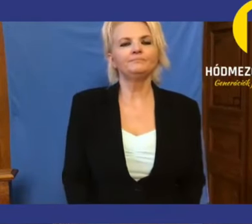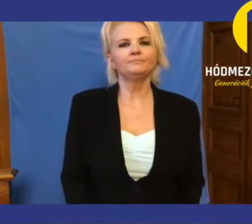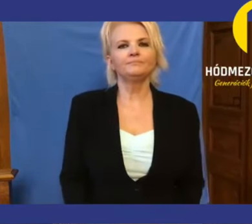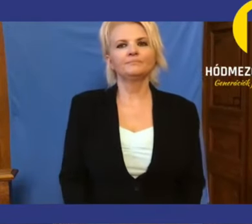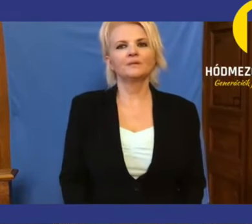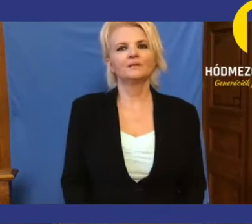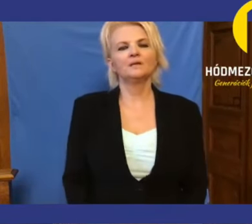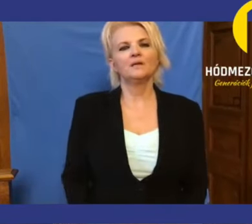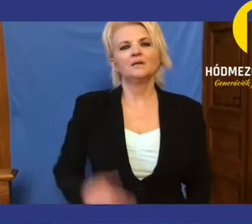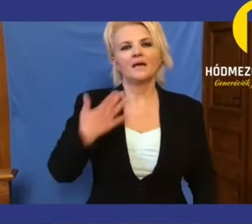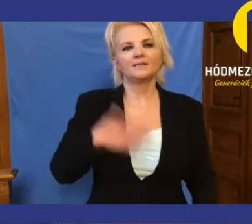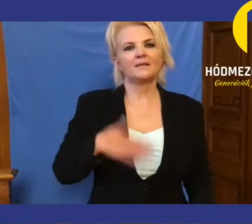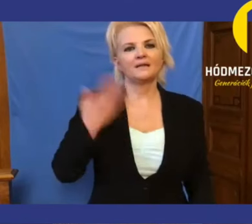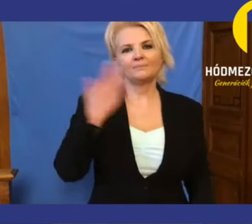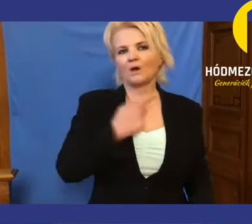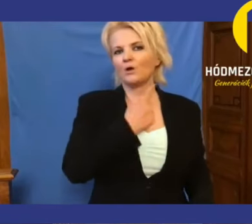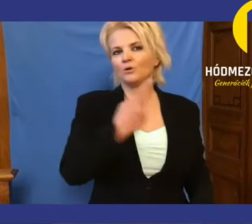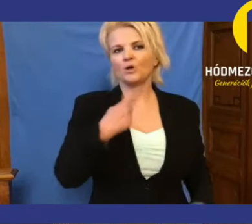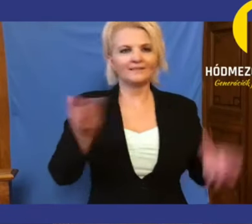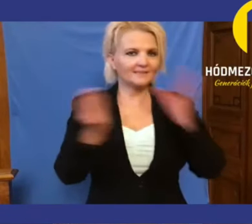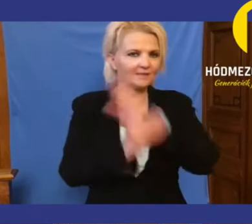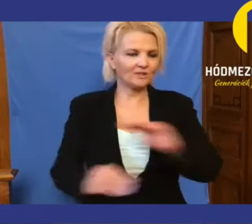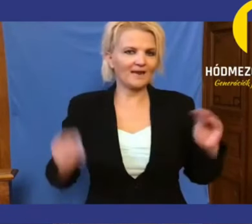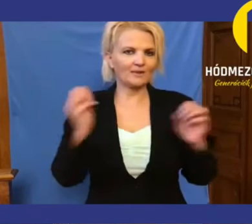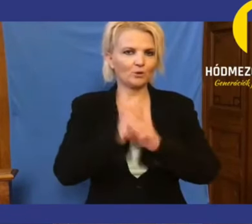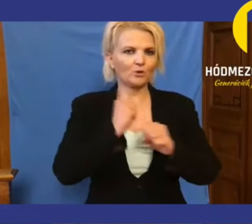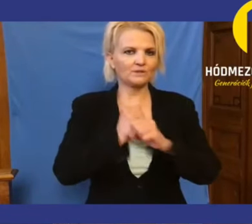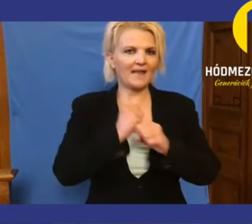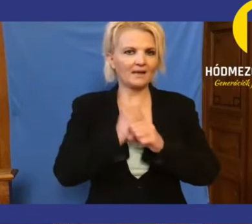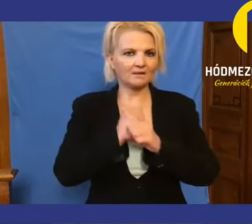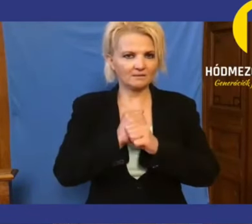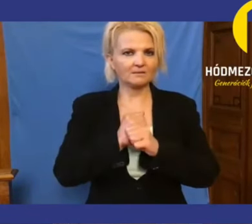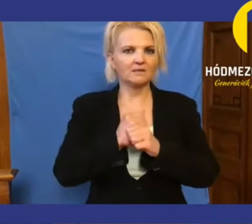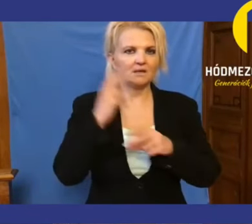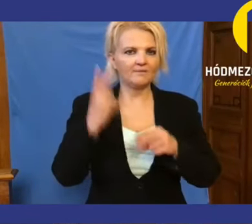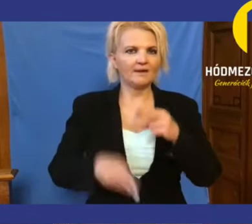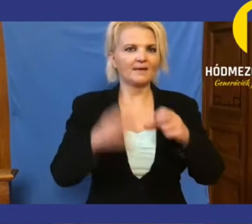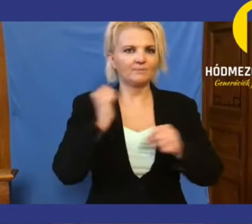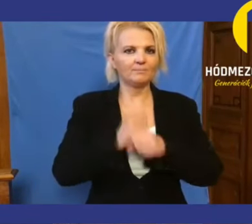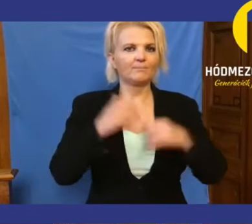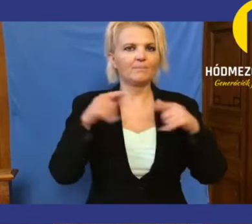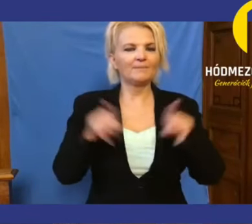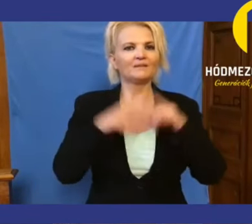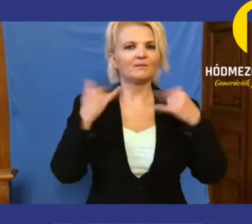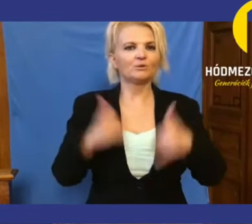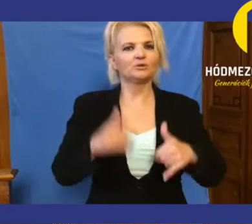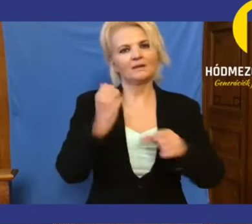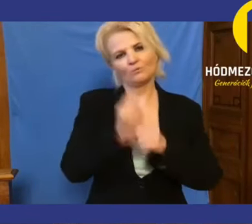Jó, tehát nagyon szeretném, ha önök legalább olyan tisztességgel dolgoznák, végeznék a munkájukat, mint a mostani kollégáim. Nagyon szeretném.